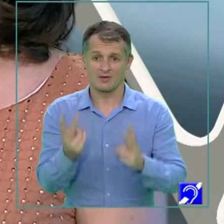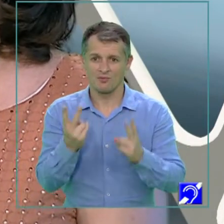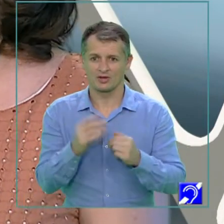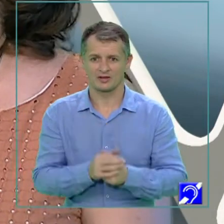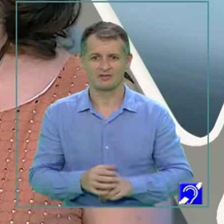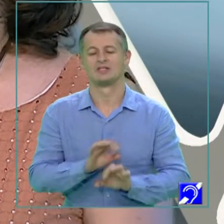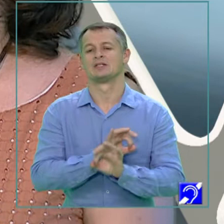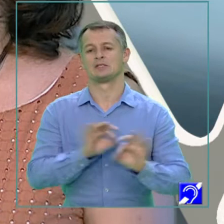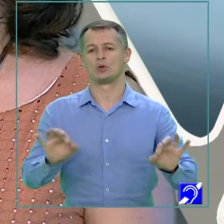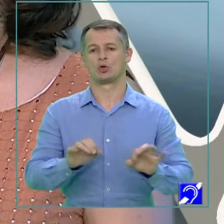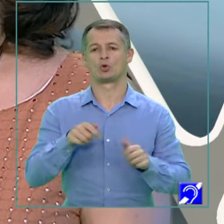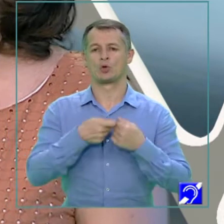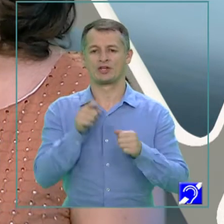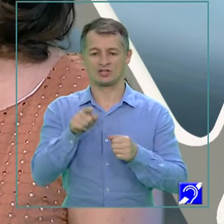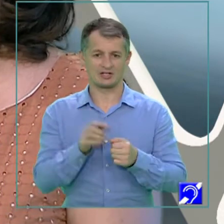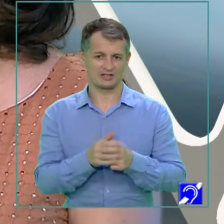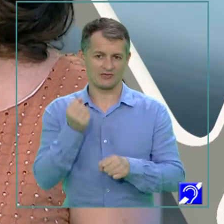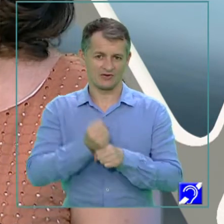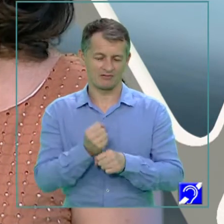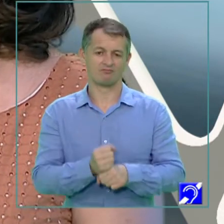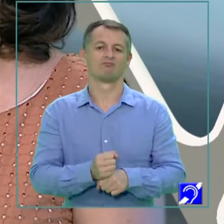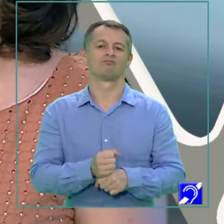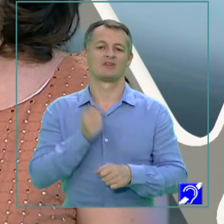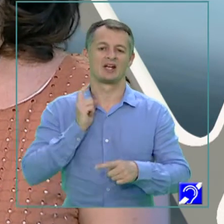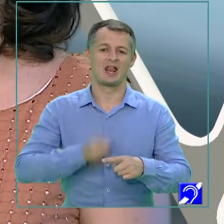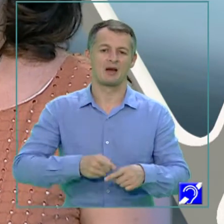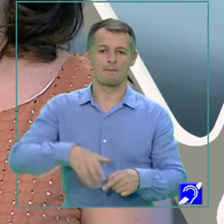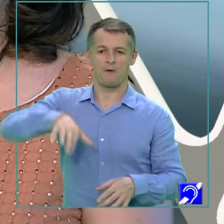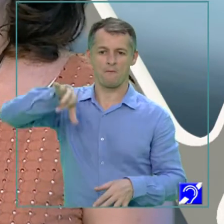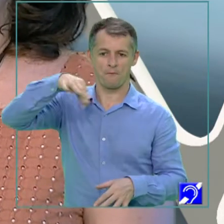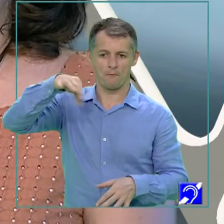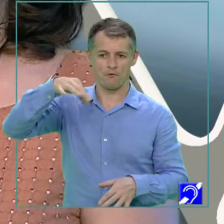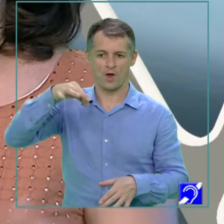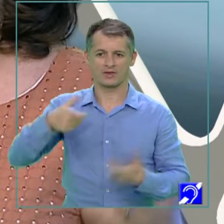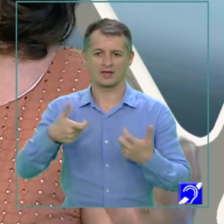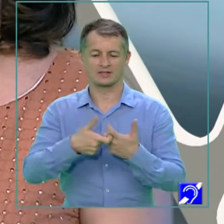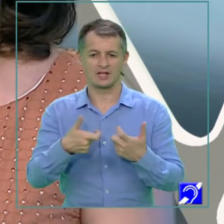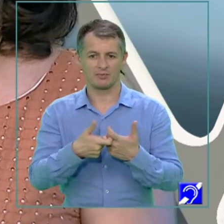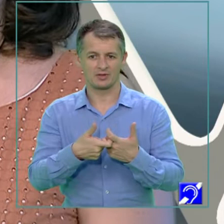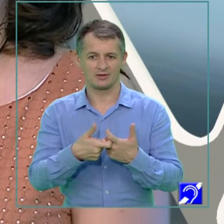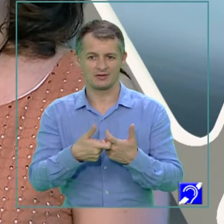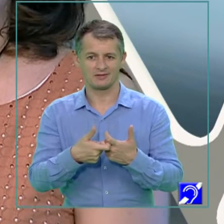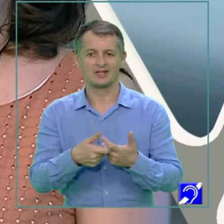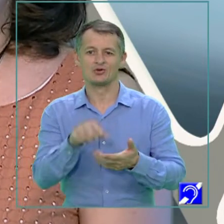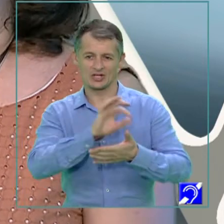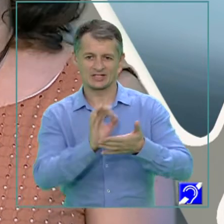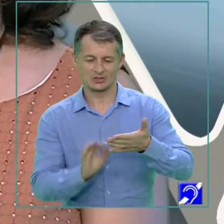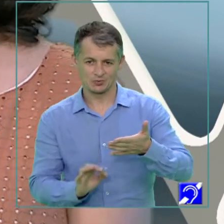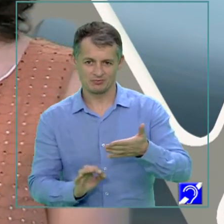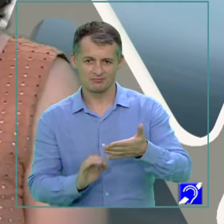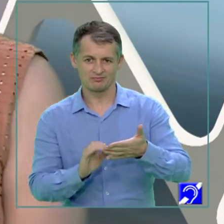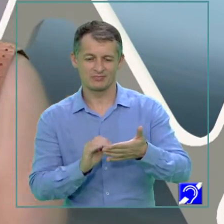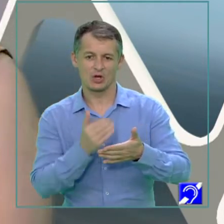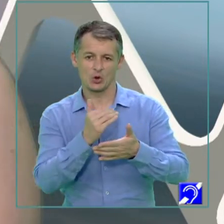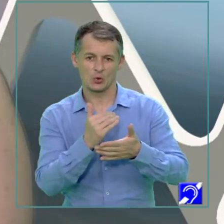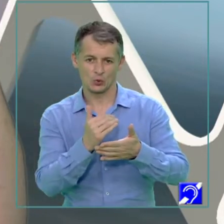sigur, toate aceste semne se fac exclusiv pe foaia de examen, în niciun caz, deci pe foaia cu subiectul de examen, în niciun caz